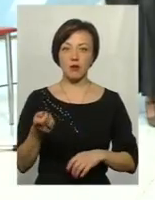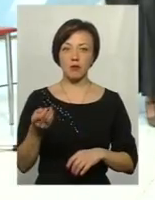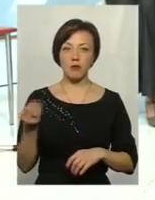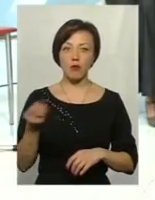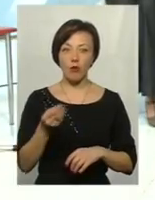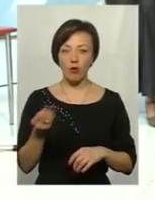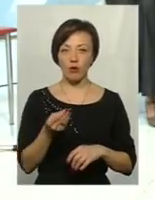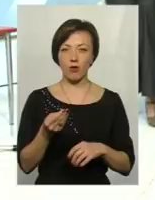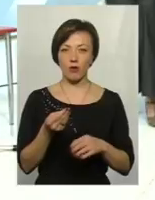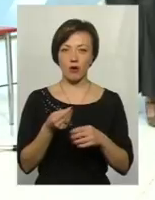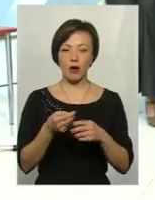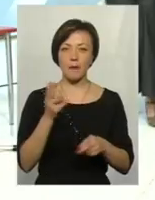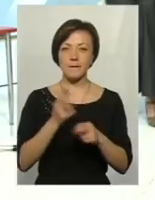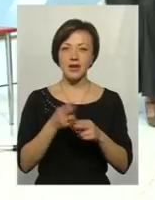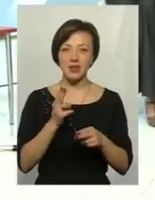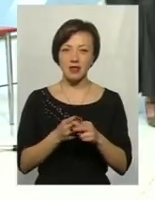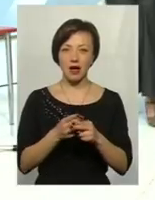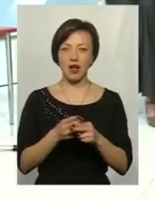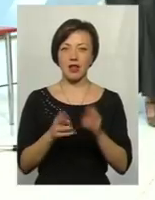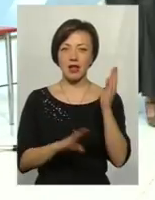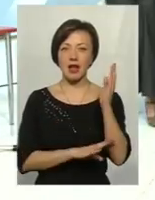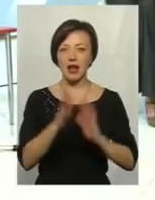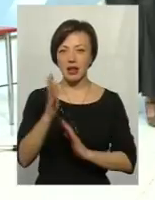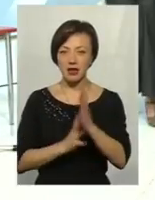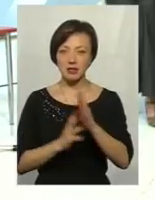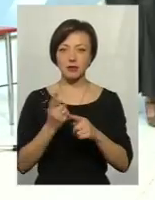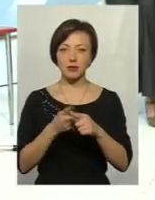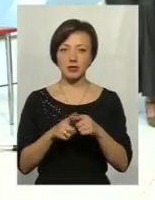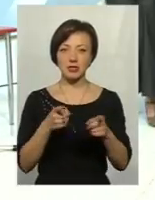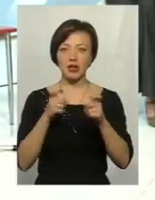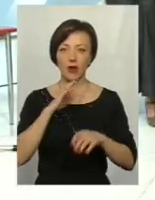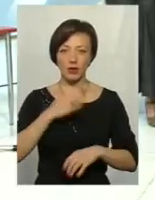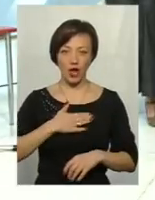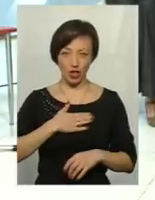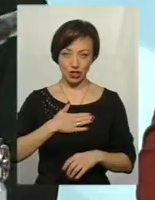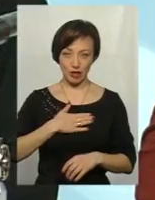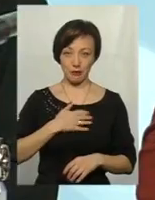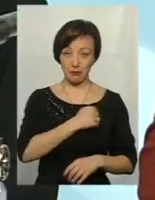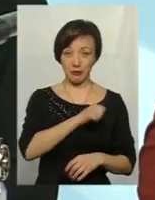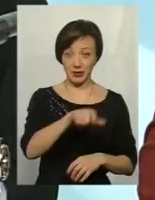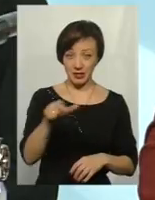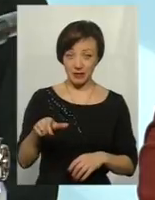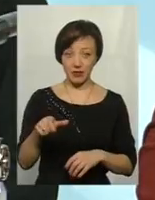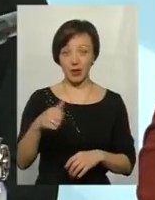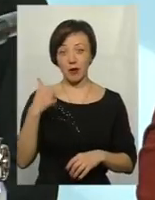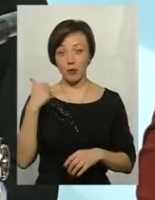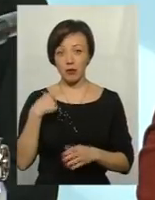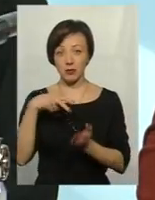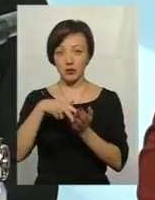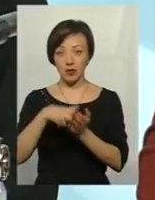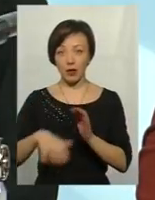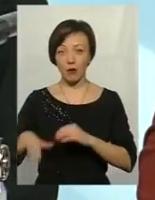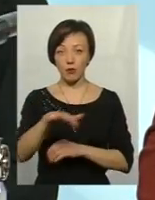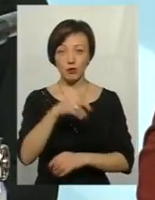кругляк, метали різних сортів. Потім тими металами, тим порохом стріляють наших бійців, а потім ми з вами стаємо на коліна, на